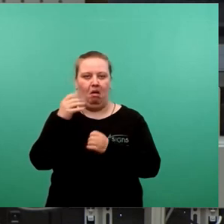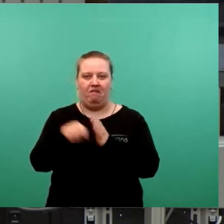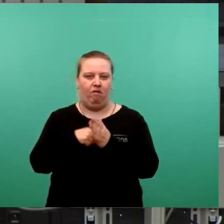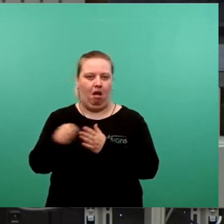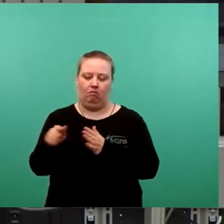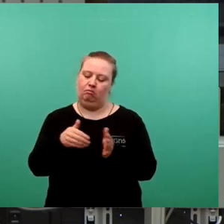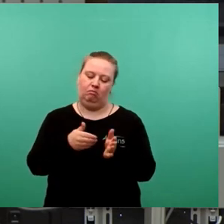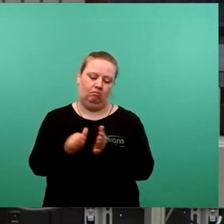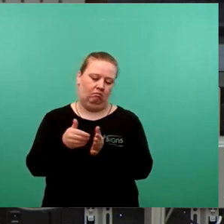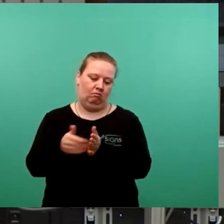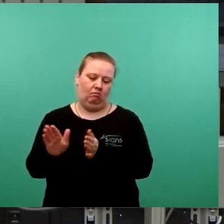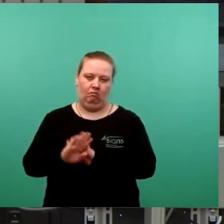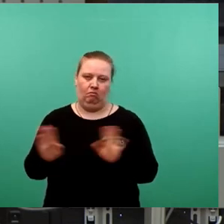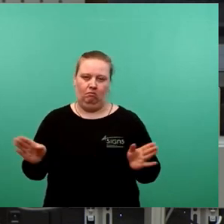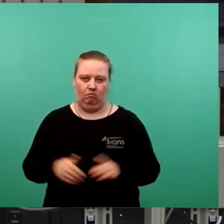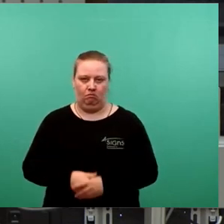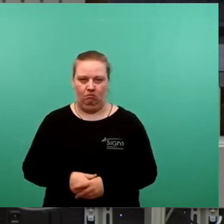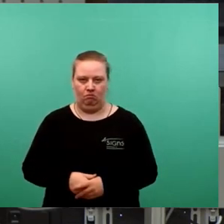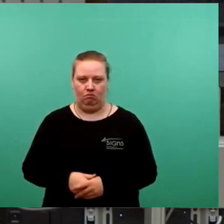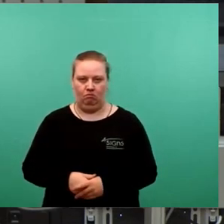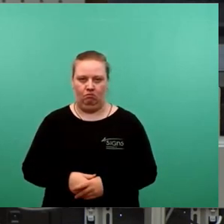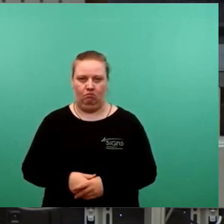Beigeordneten leider unsere Zustimmung nicht geben können.